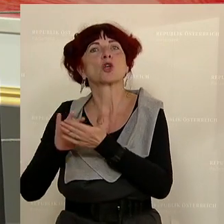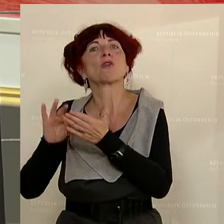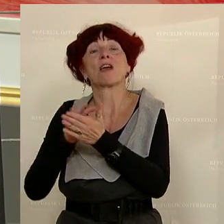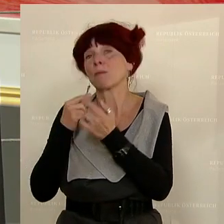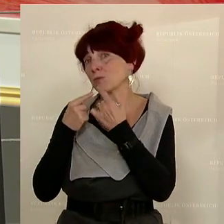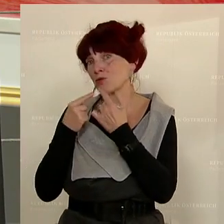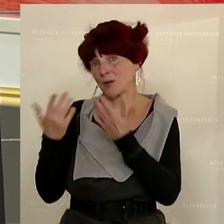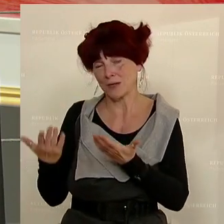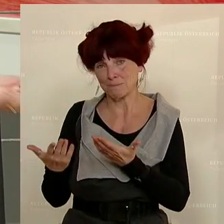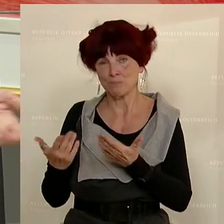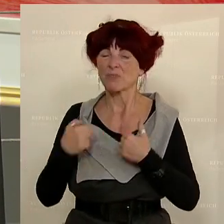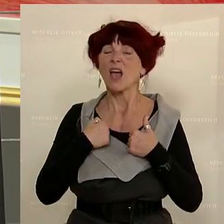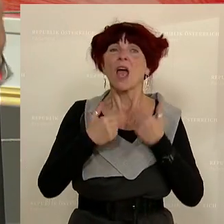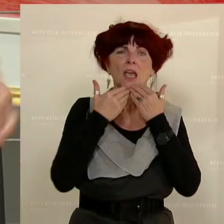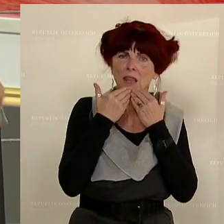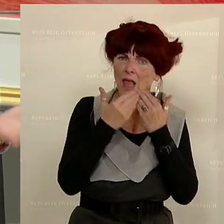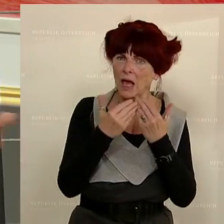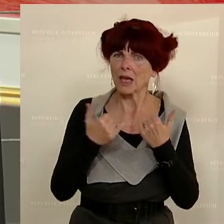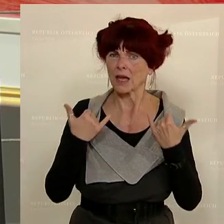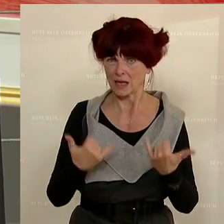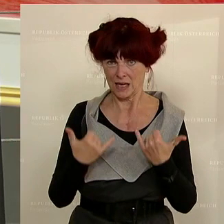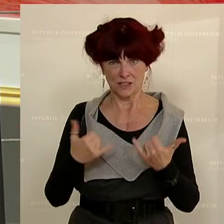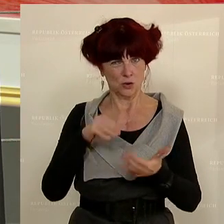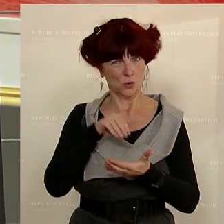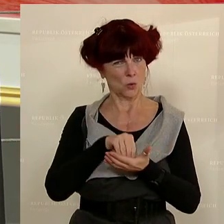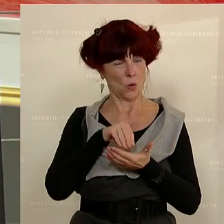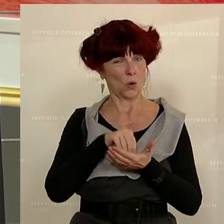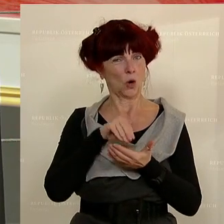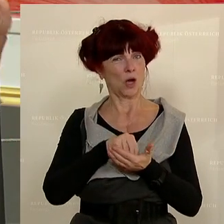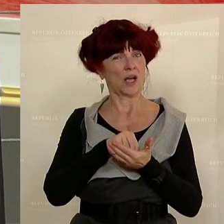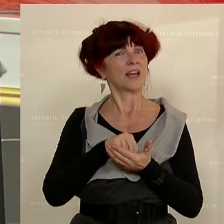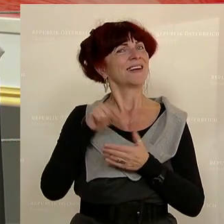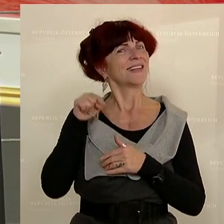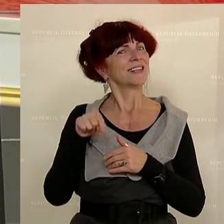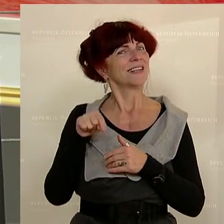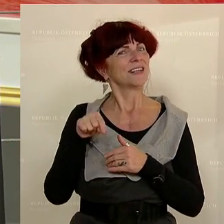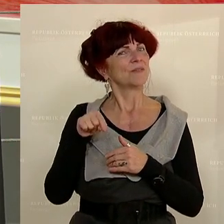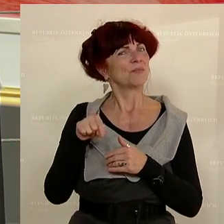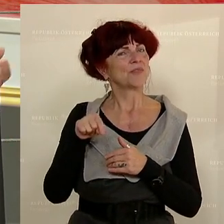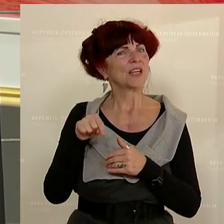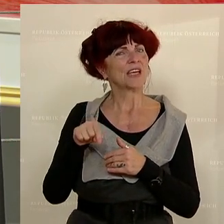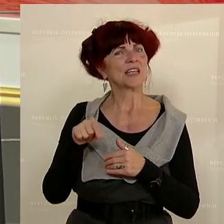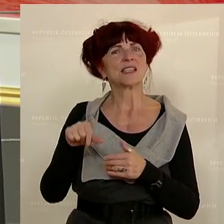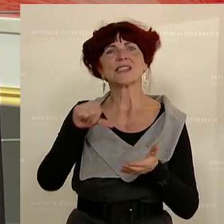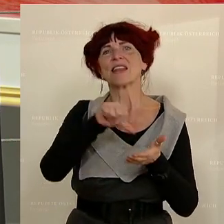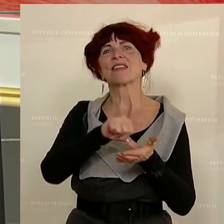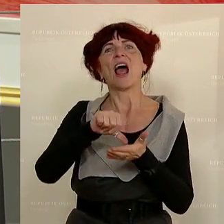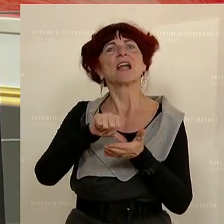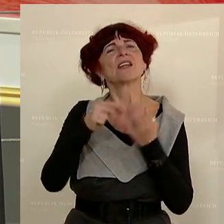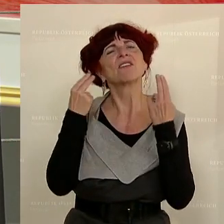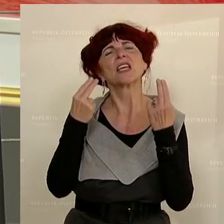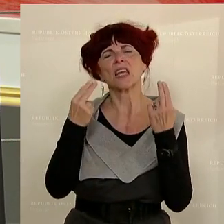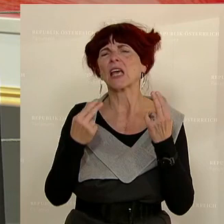bedanke mich dafür, dass wir jetzt noch sozusagen über die zentralen Empfehlungen